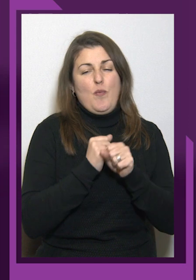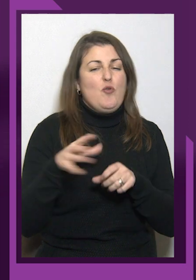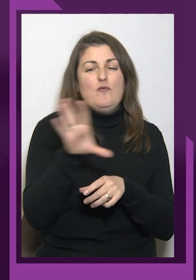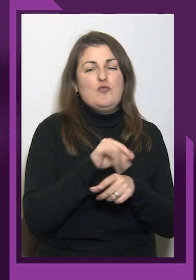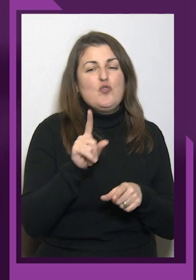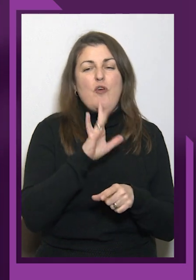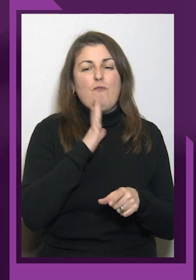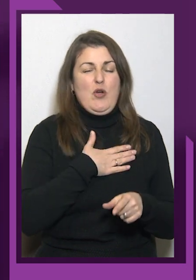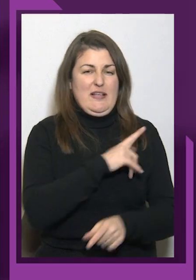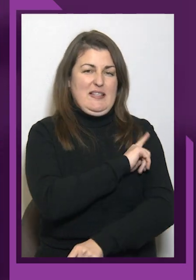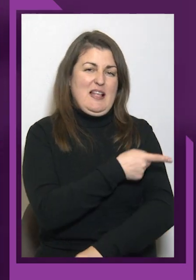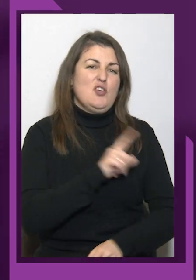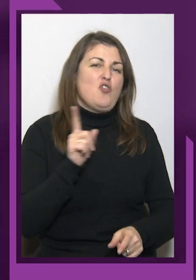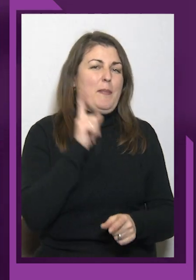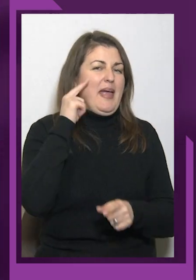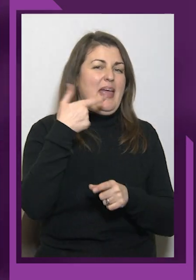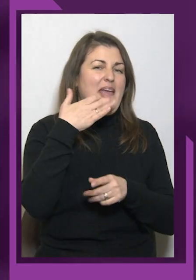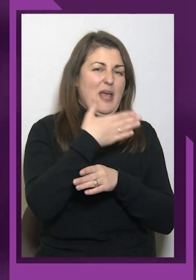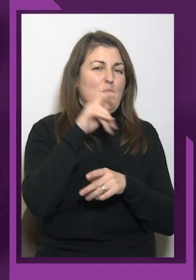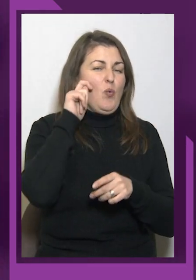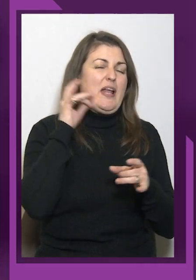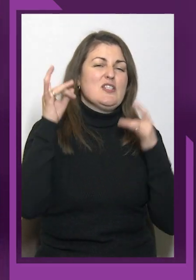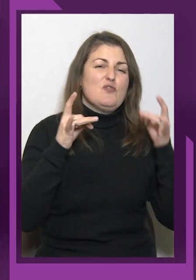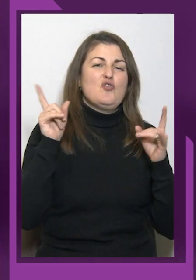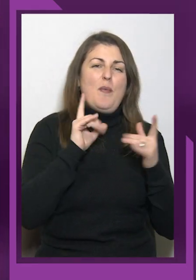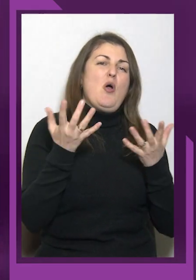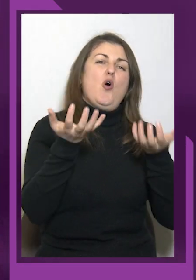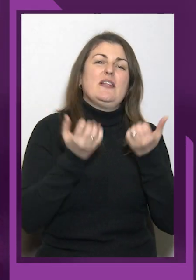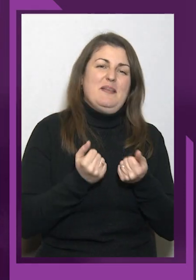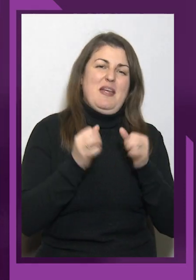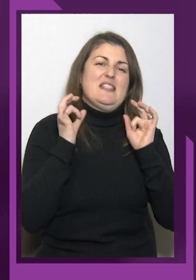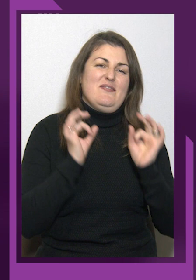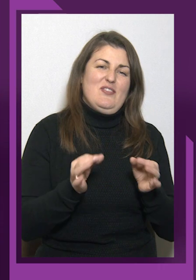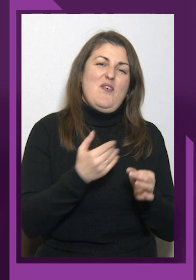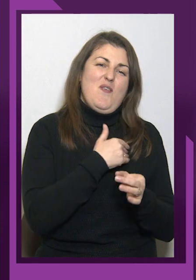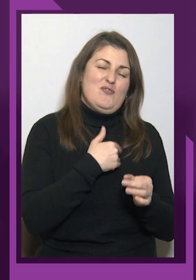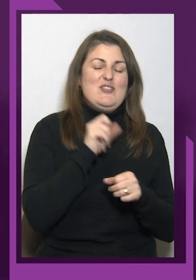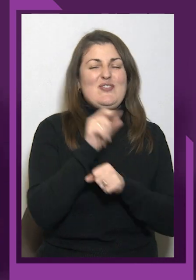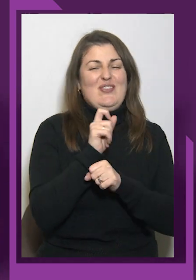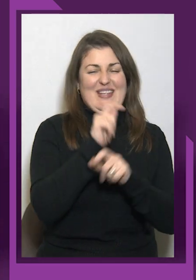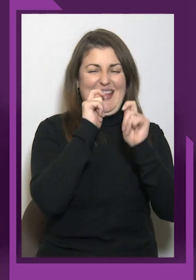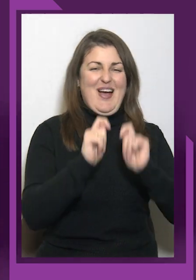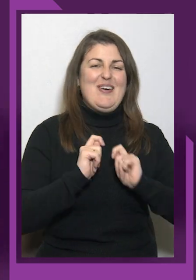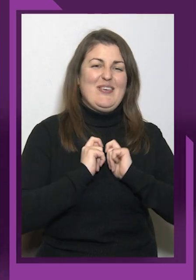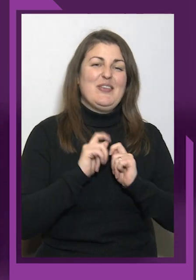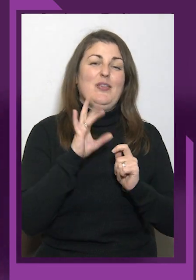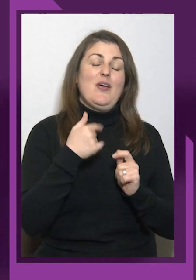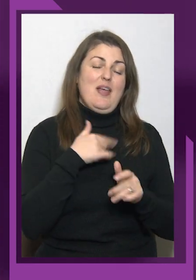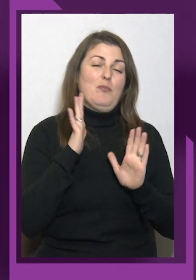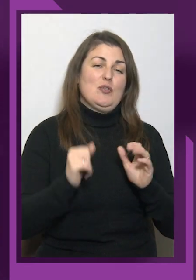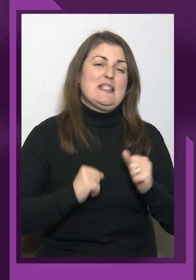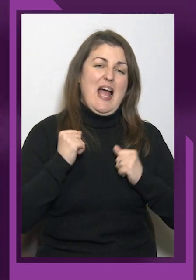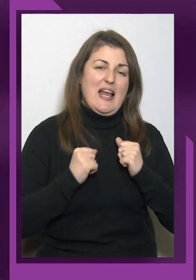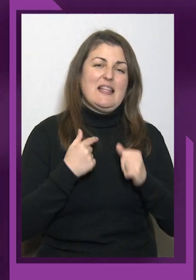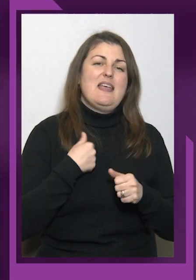щоб отримати, звісно, звісно, хочеться золотого народу, але я буду старатися, я прикладу все зусилля, щоби цього